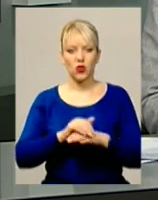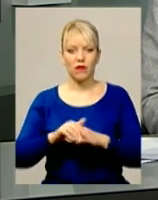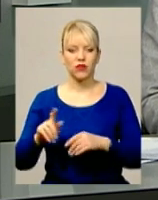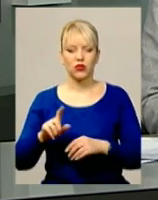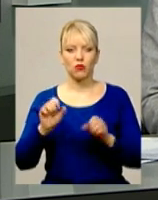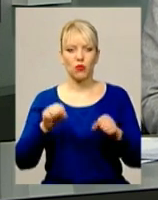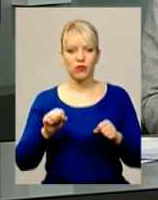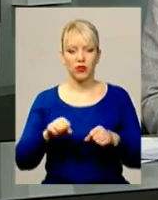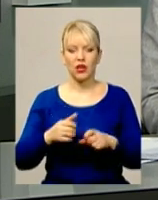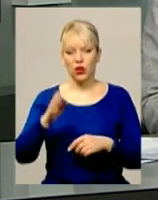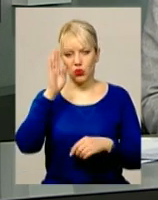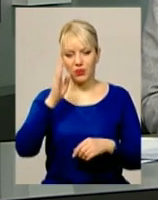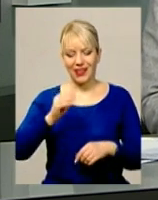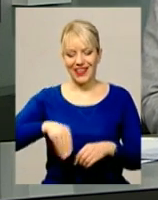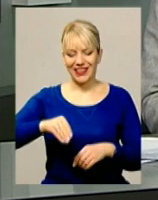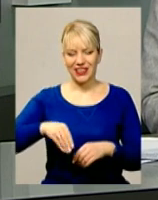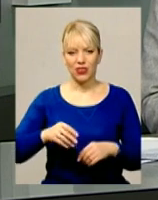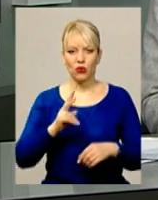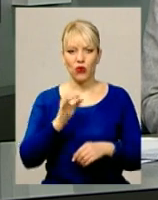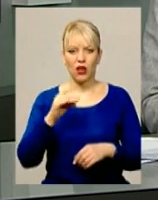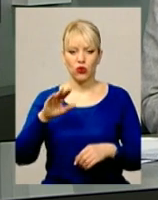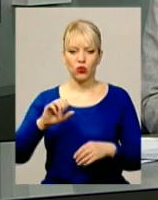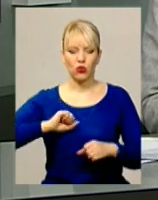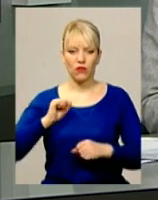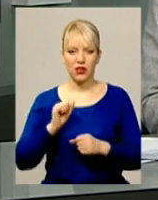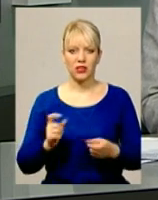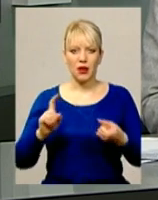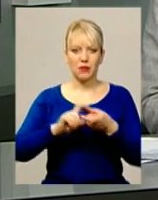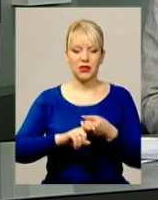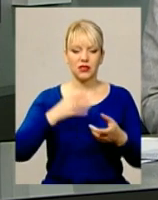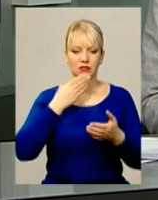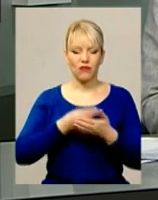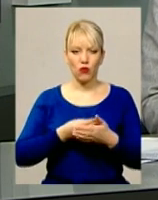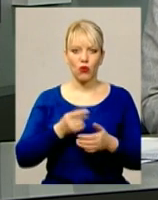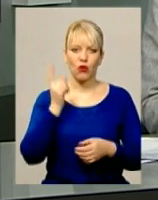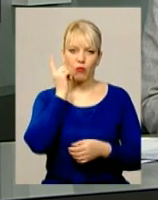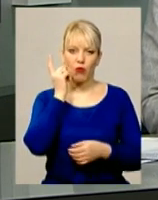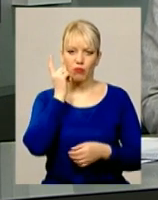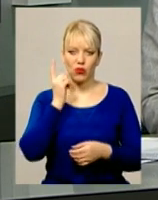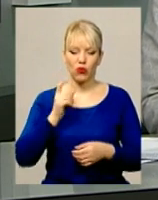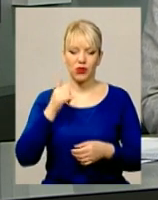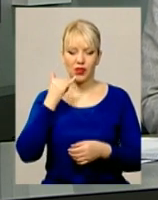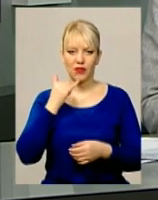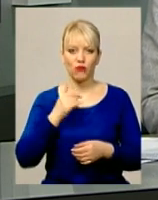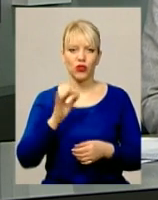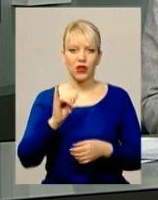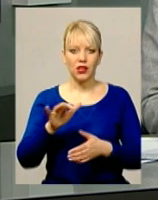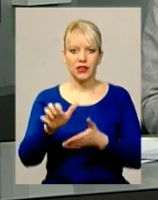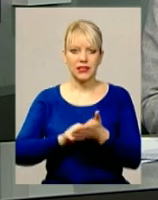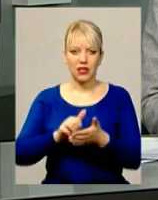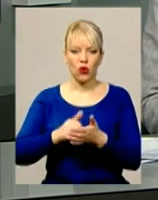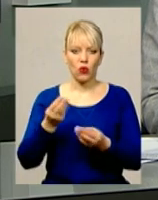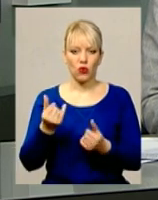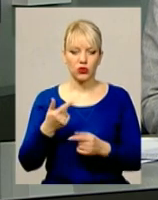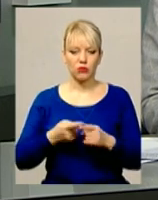що хлопець в кредитну карту товариша під'язав до свого мобільного телефону і час від часу знімав з рахунку кошти. Про це дізналися,